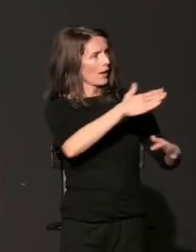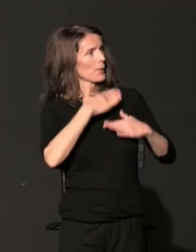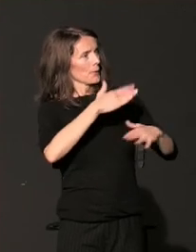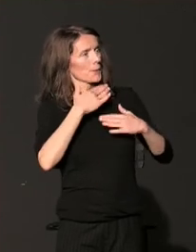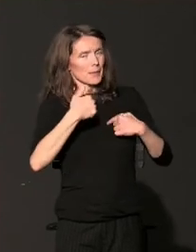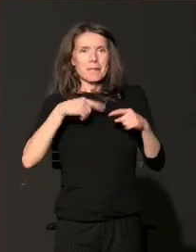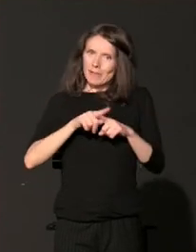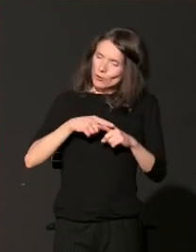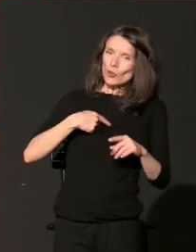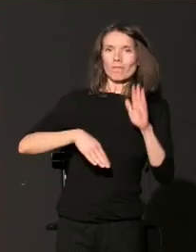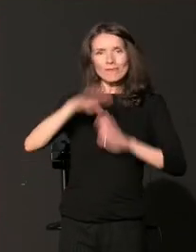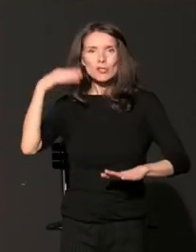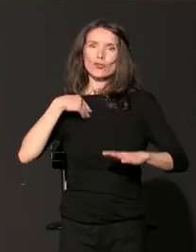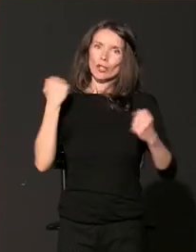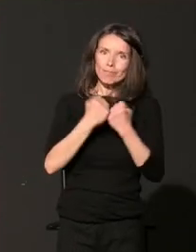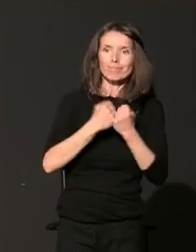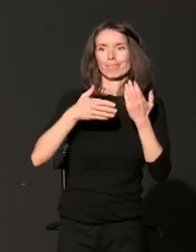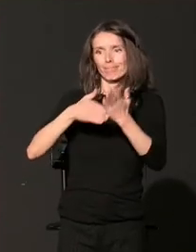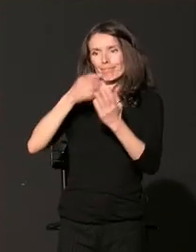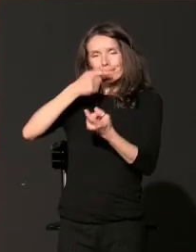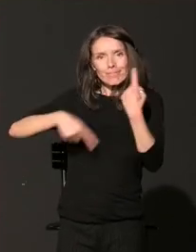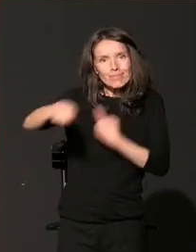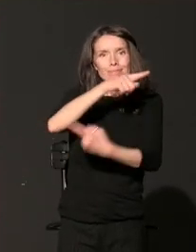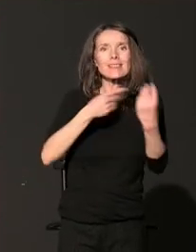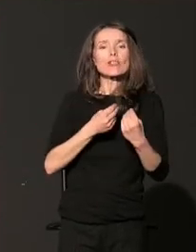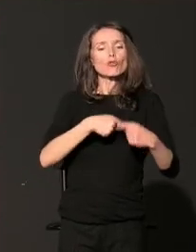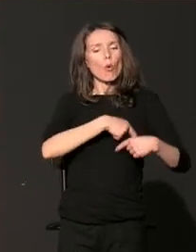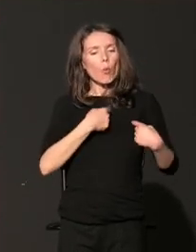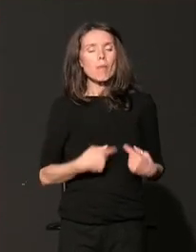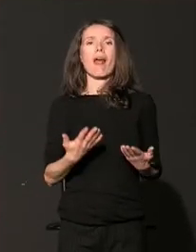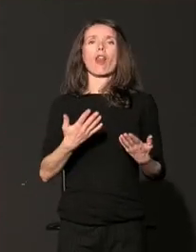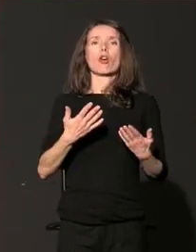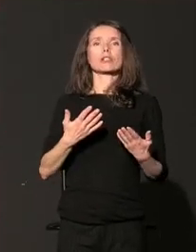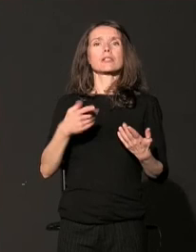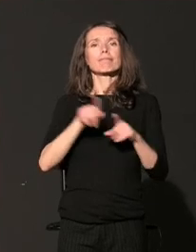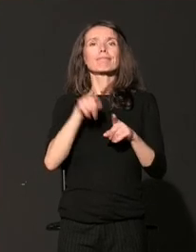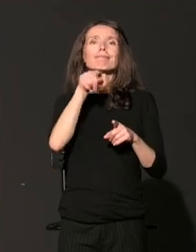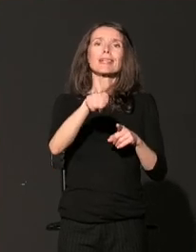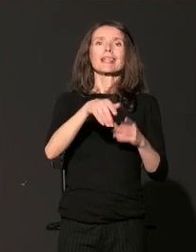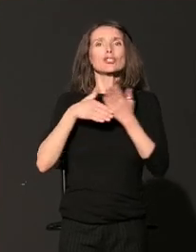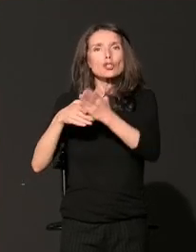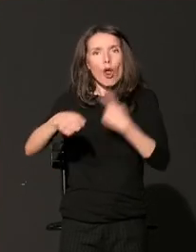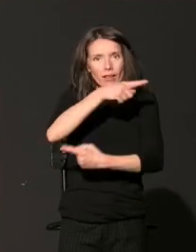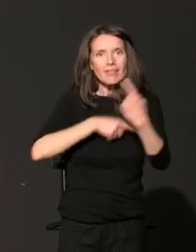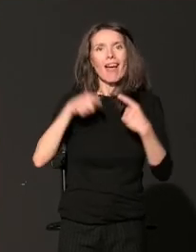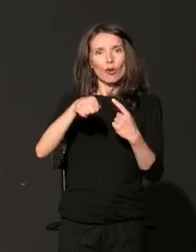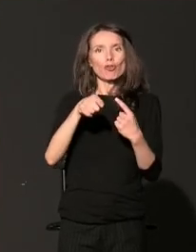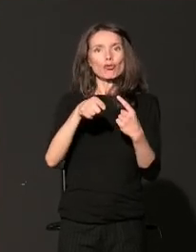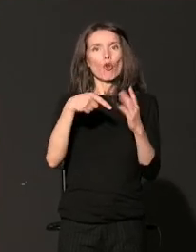jedni od drugima, jer su humanost i solidarnost principi koji jedno društvo čini boljim i vodi napred. Hvala vam.